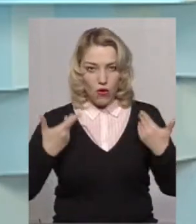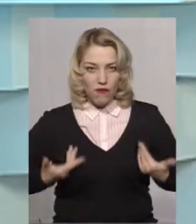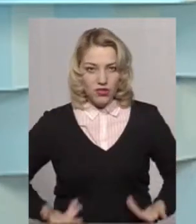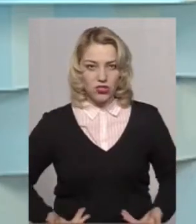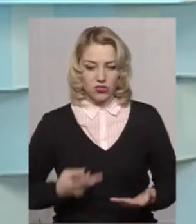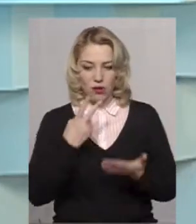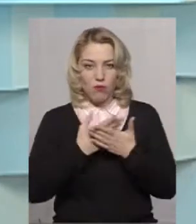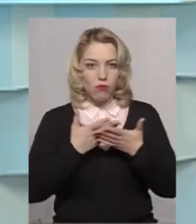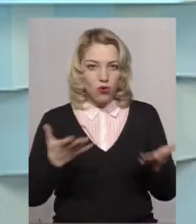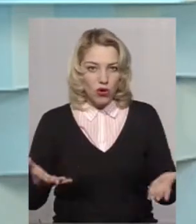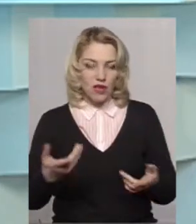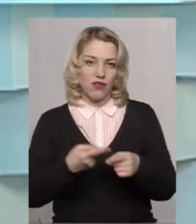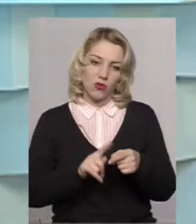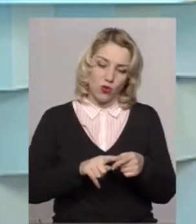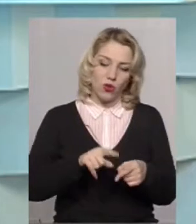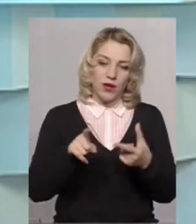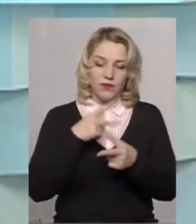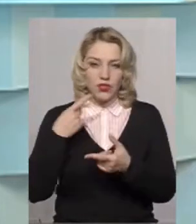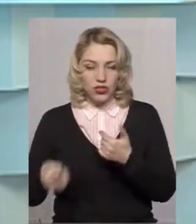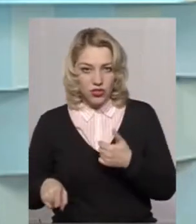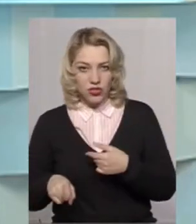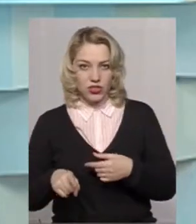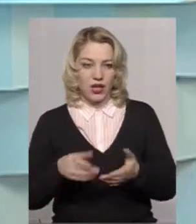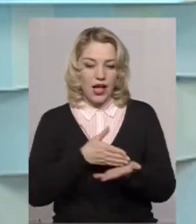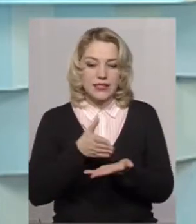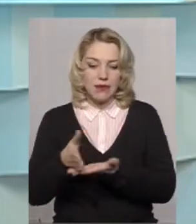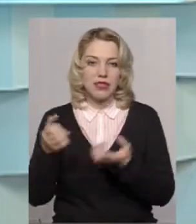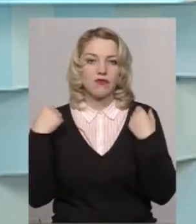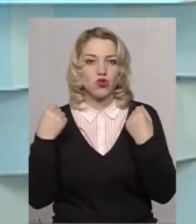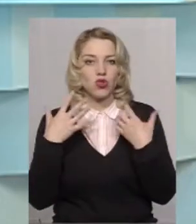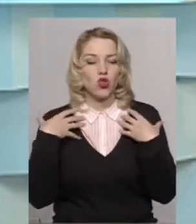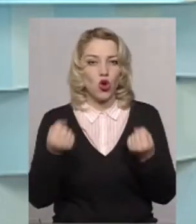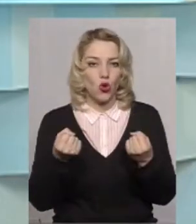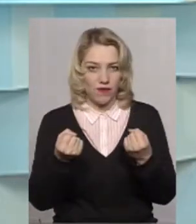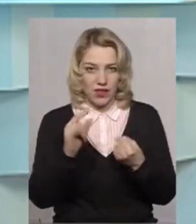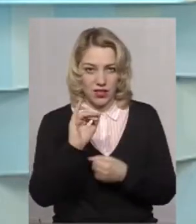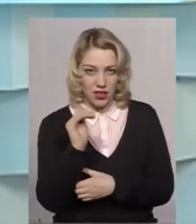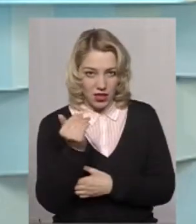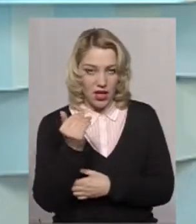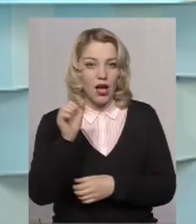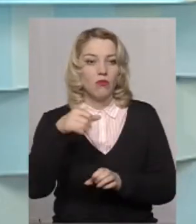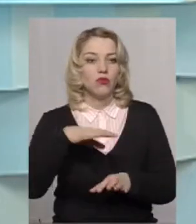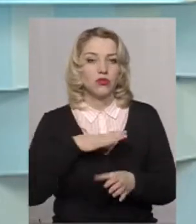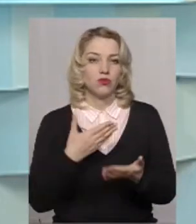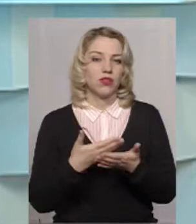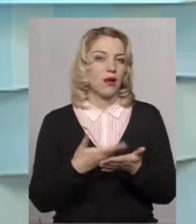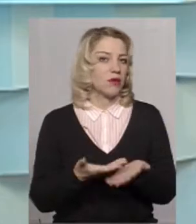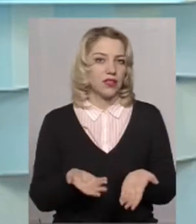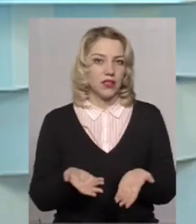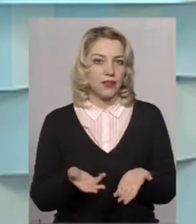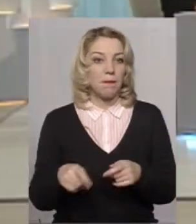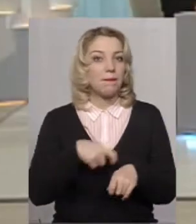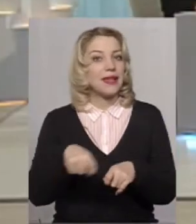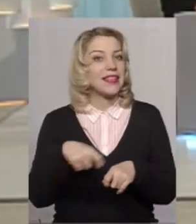прояви тих чи інших аспектів здоров'я дитини, це може бути варіант, наприклад,